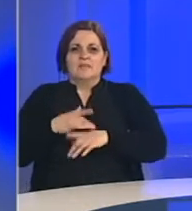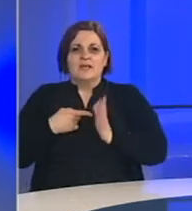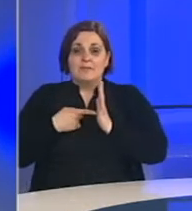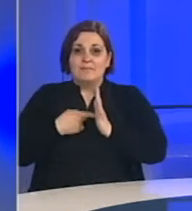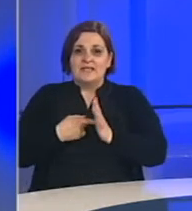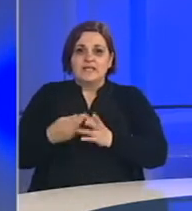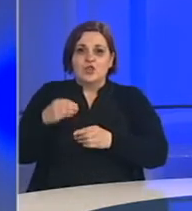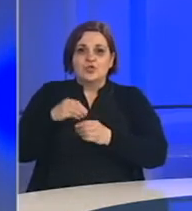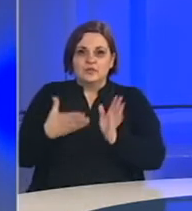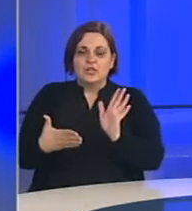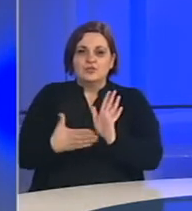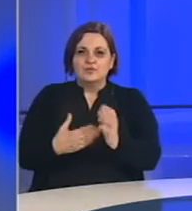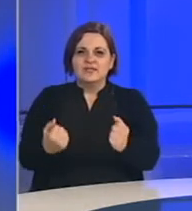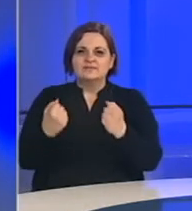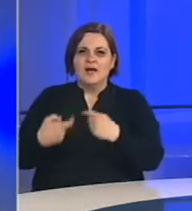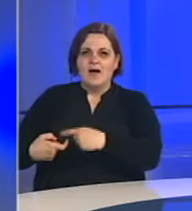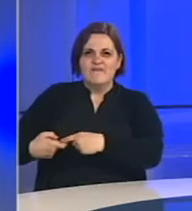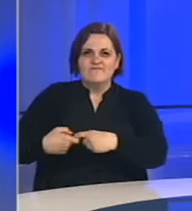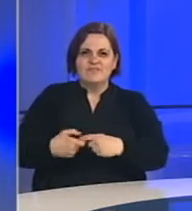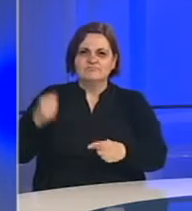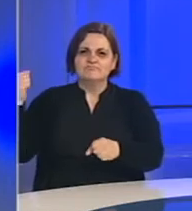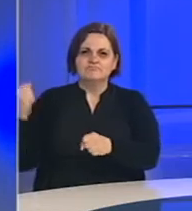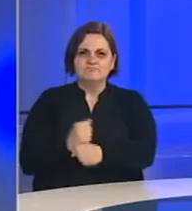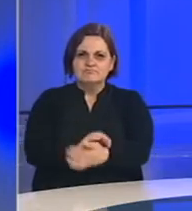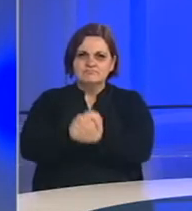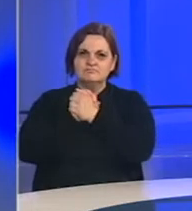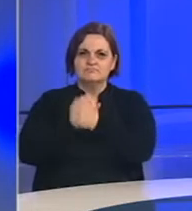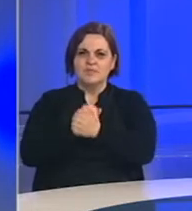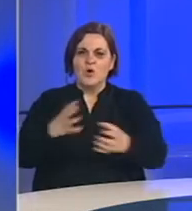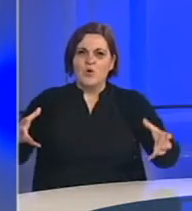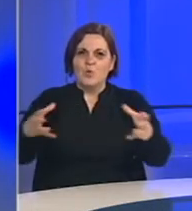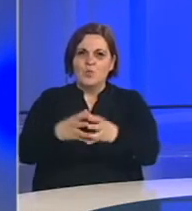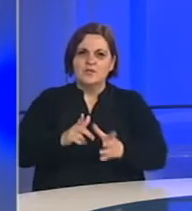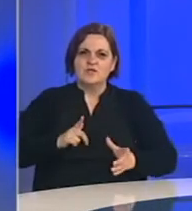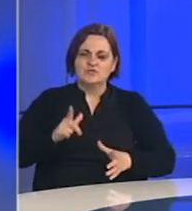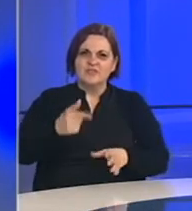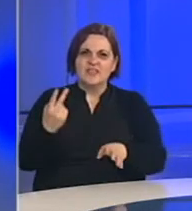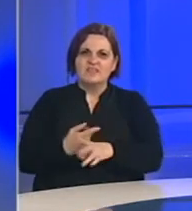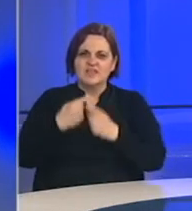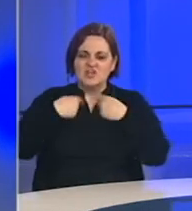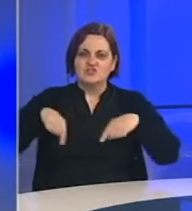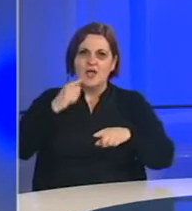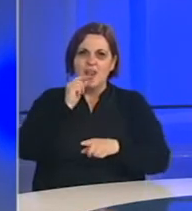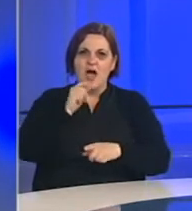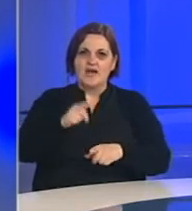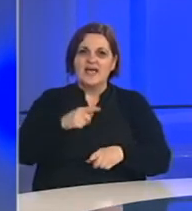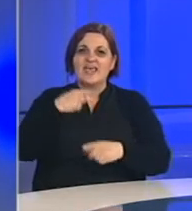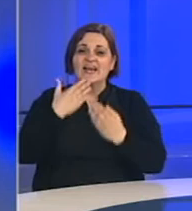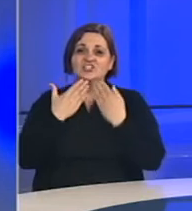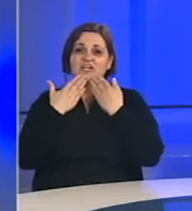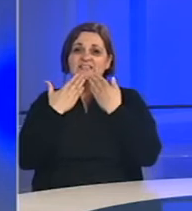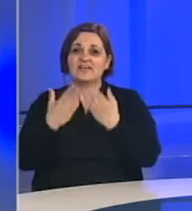predstavljaju dodatan dokaz snažne veze i čvrstog prijateljstva koji ujedinjuju naše zemlje i naše narode. Riječi su